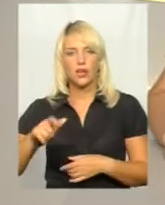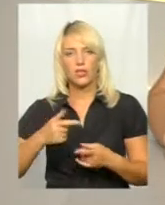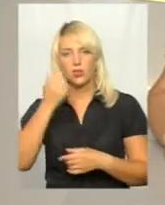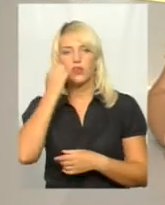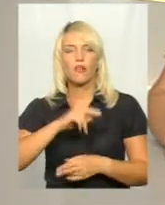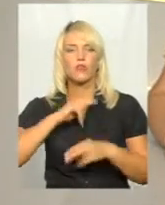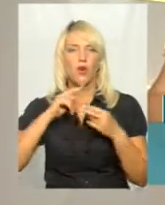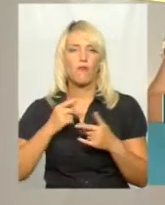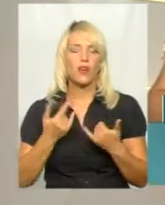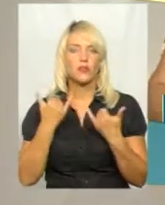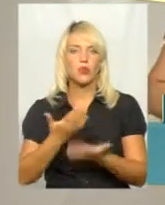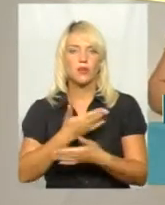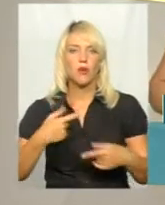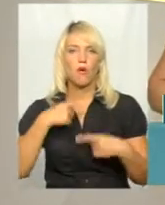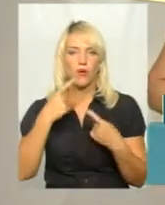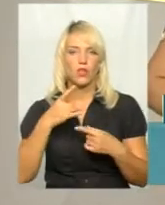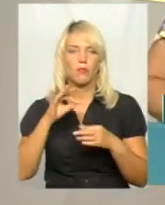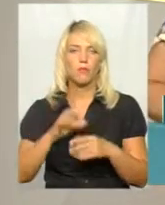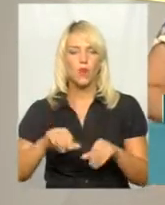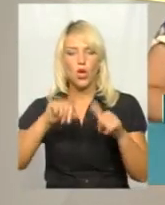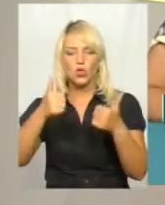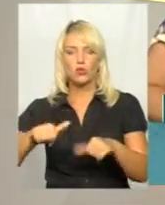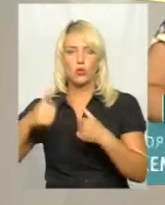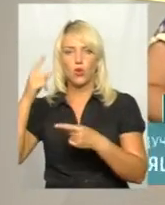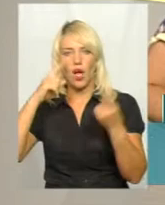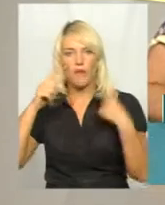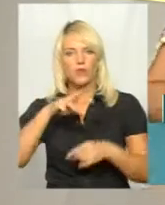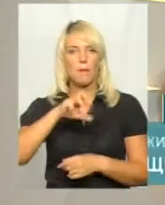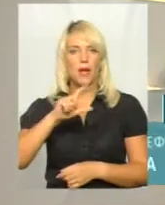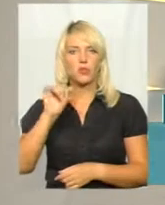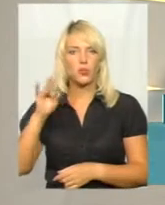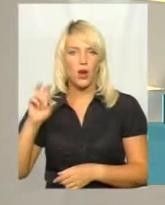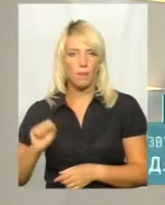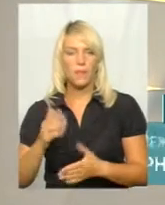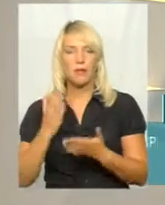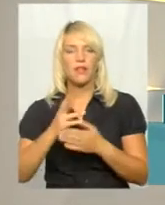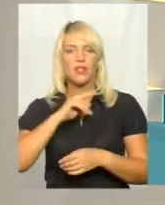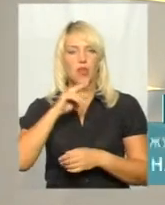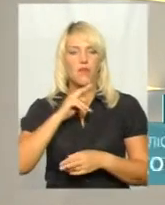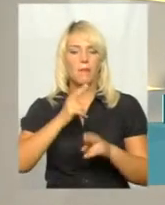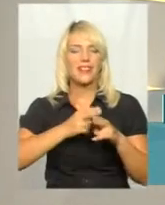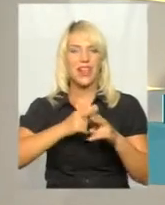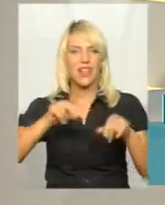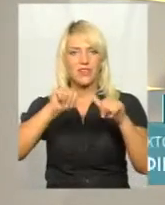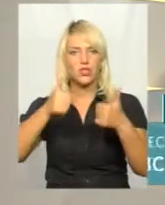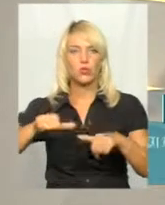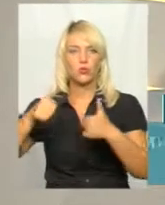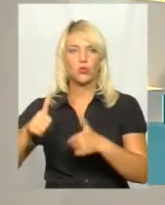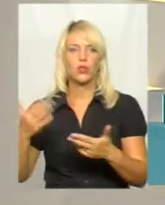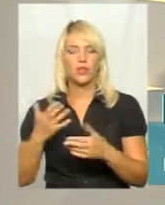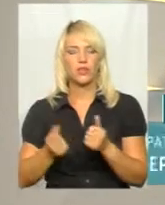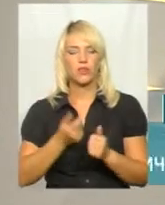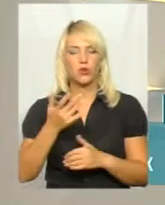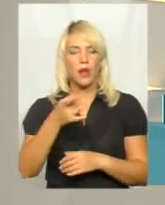увагу. Сьогодні ми говорили про скульптури авторства Миколи Мазура. Маються на увазі металеві скульптури, які в